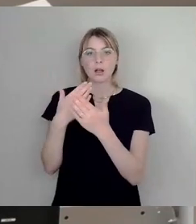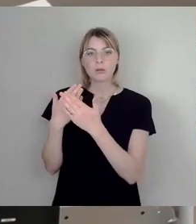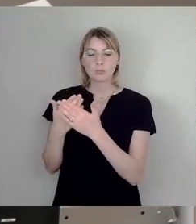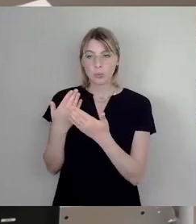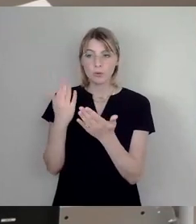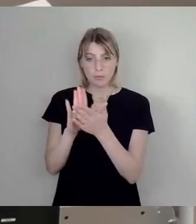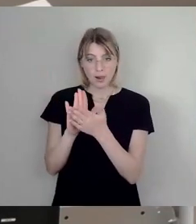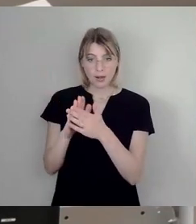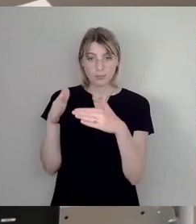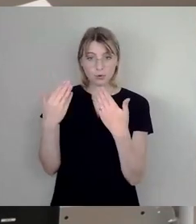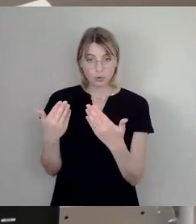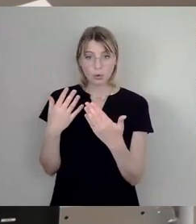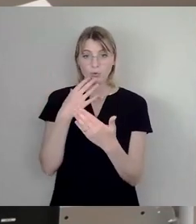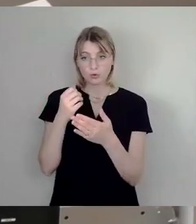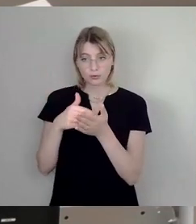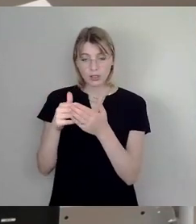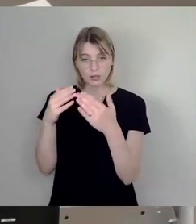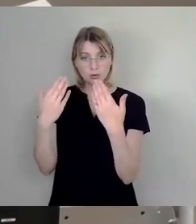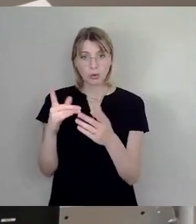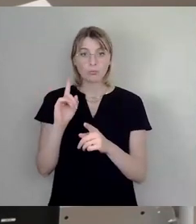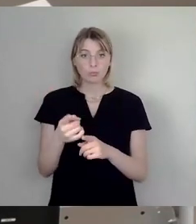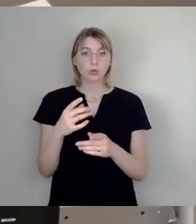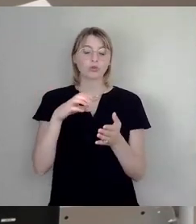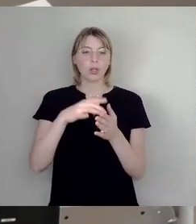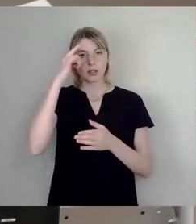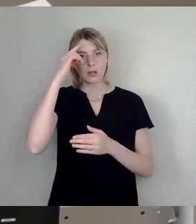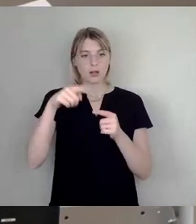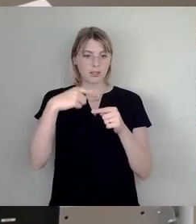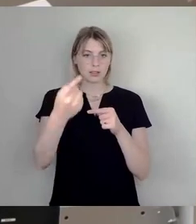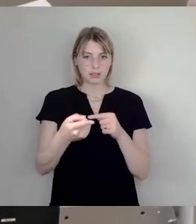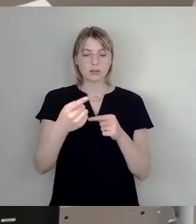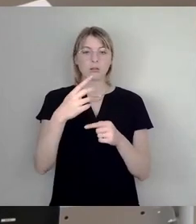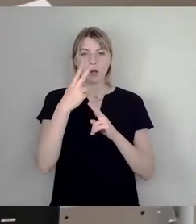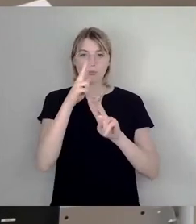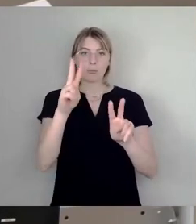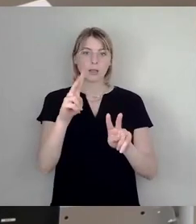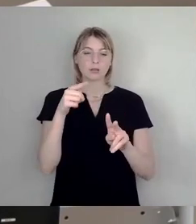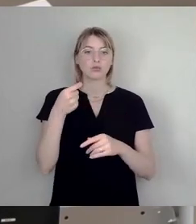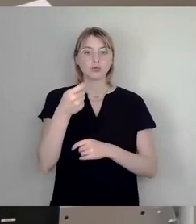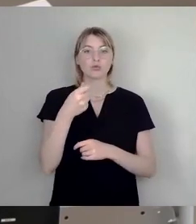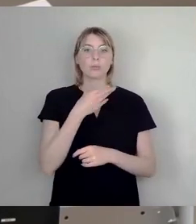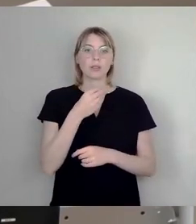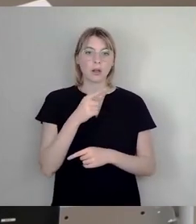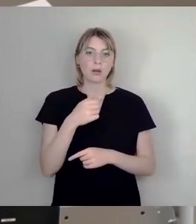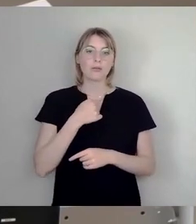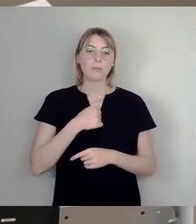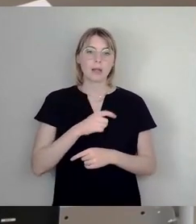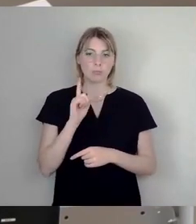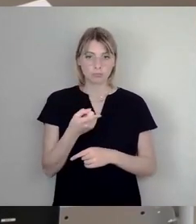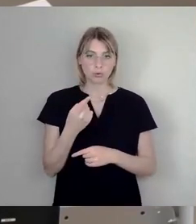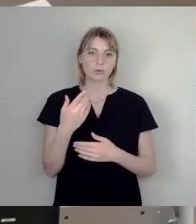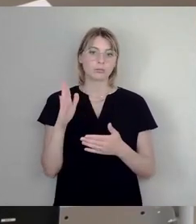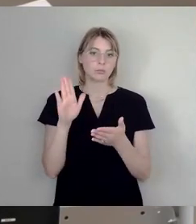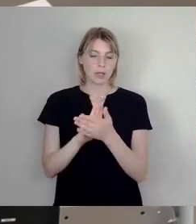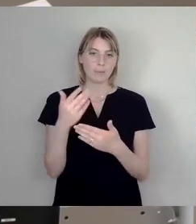Auch darauf muss der nächste Stadtrat achten, dass hier der Zuschussbedarf der Bäder in etwa abgedeckt ist. Wir bitten